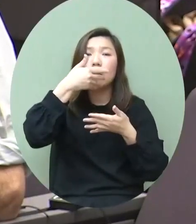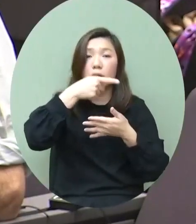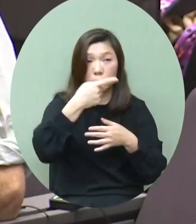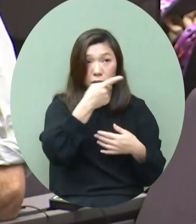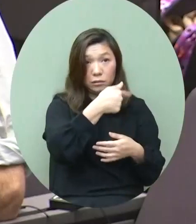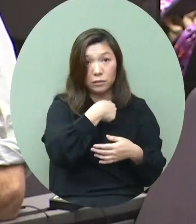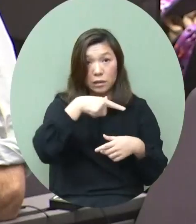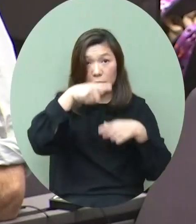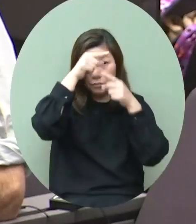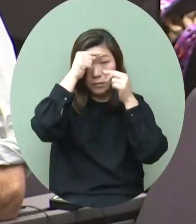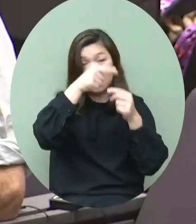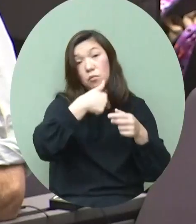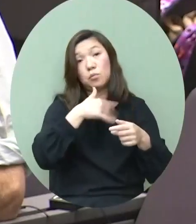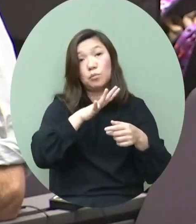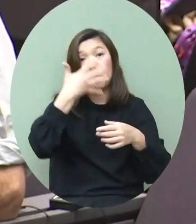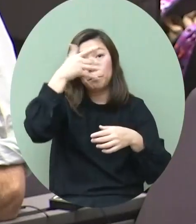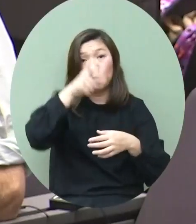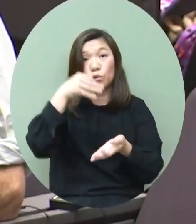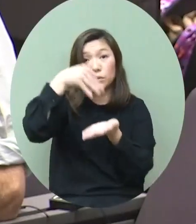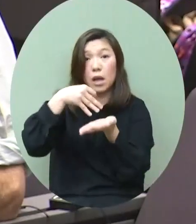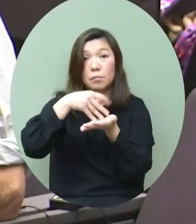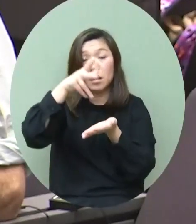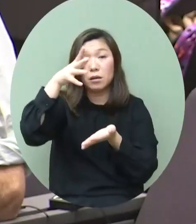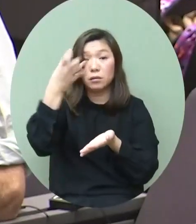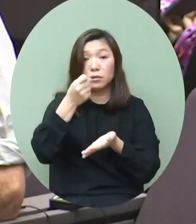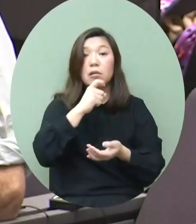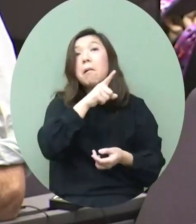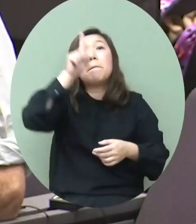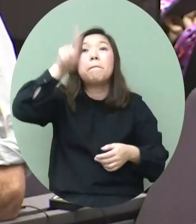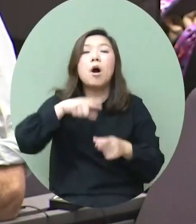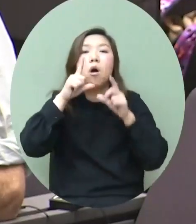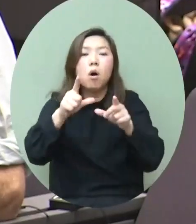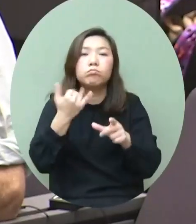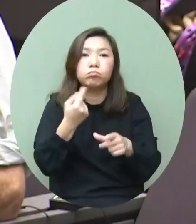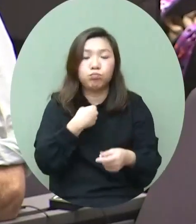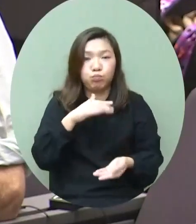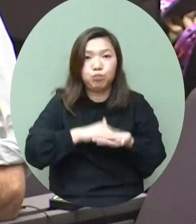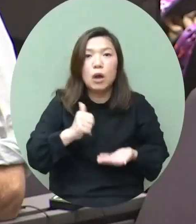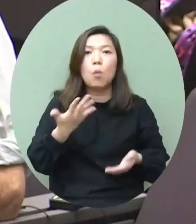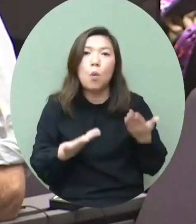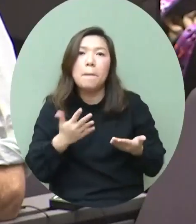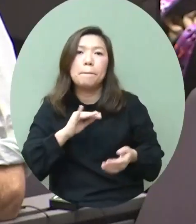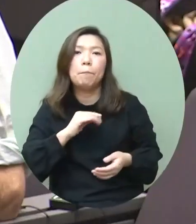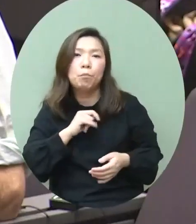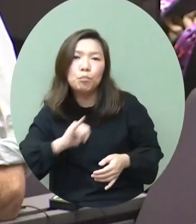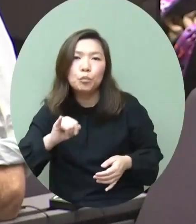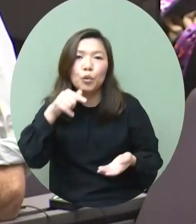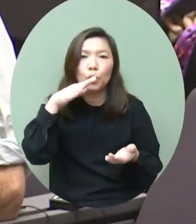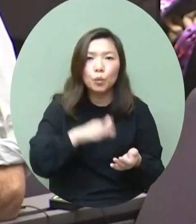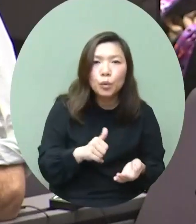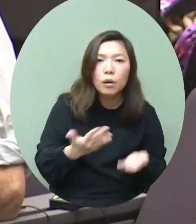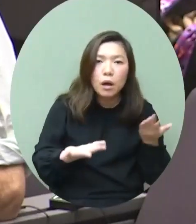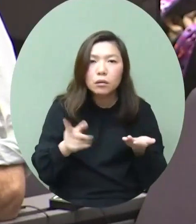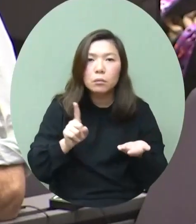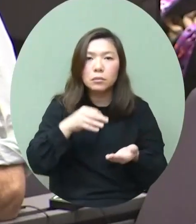會不會參加五月的特首選舉你可不可以明確告訴市民你會或者不會參加特首選舉呢